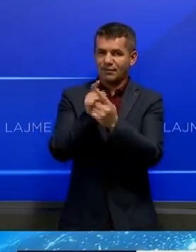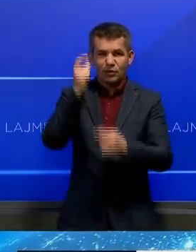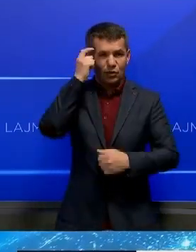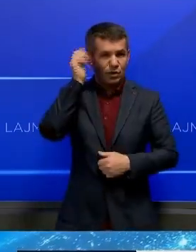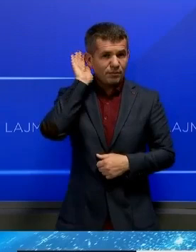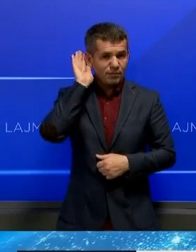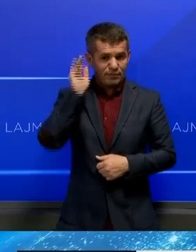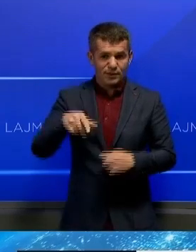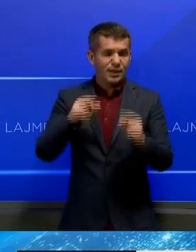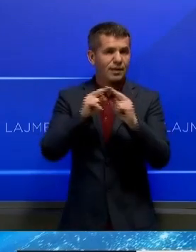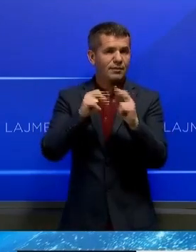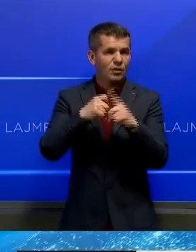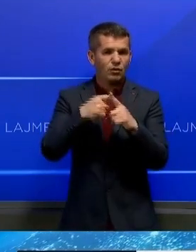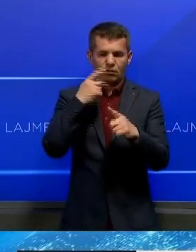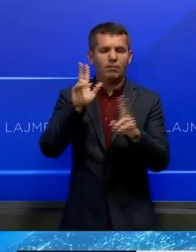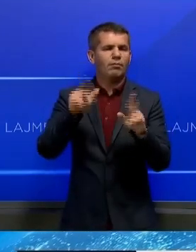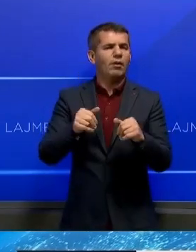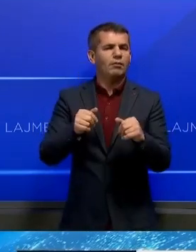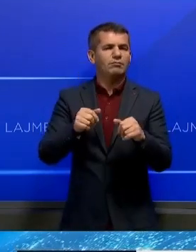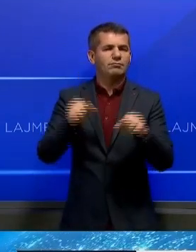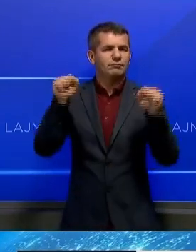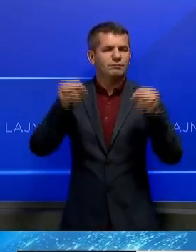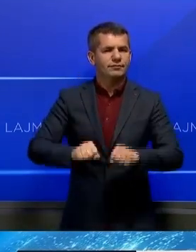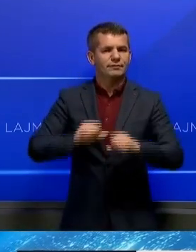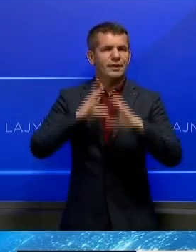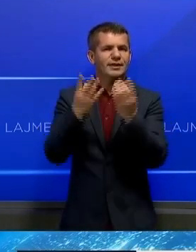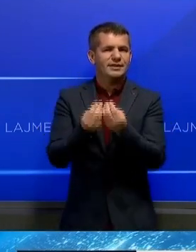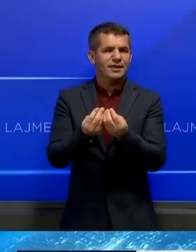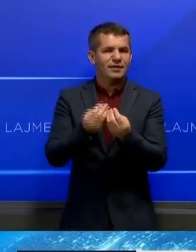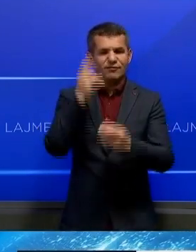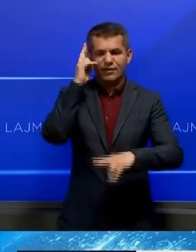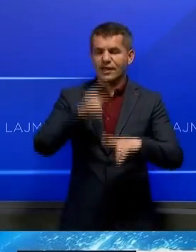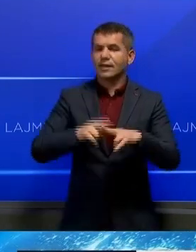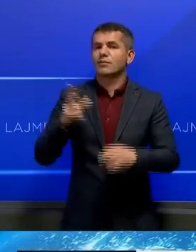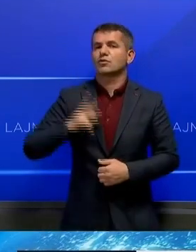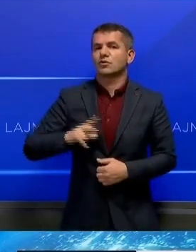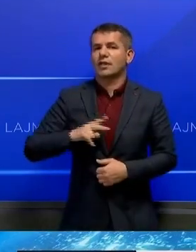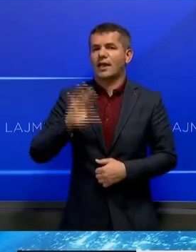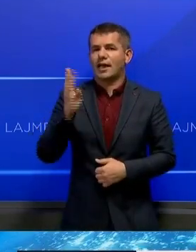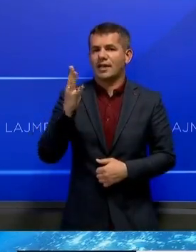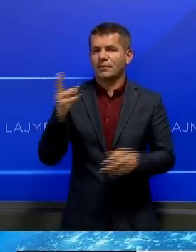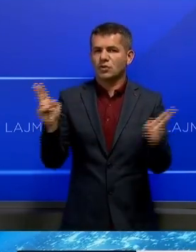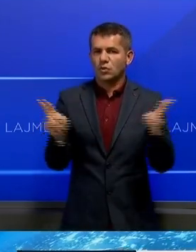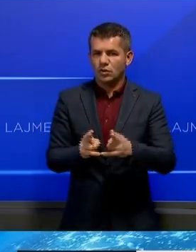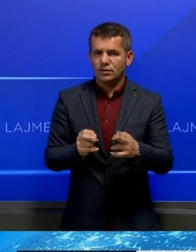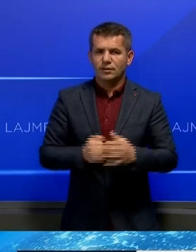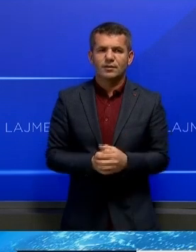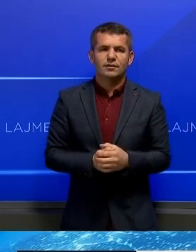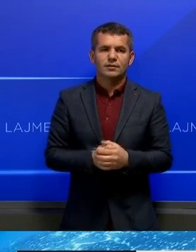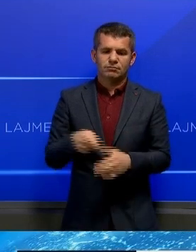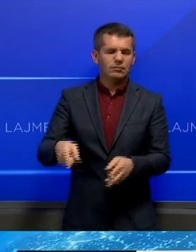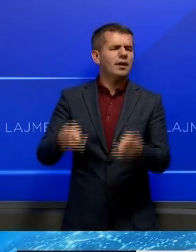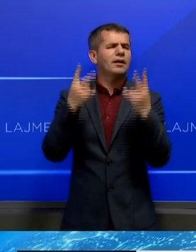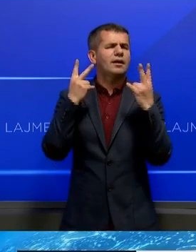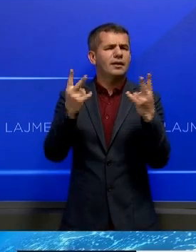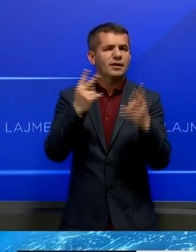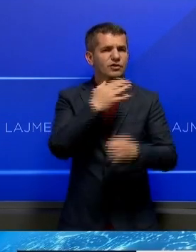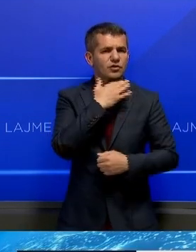Kurti do të përfatsoj dignitet shënë vendimin qytetar të 14 shkurtit. E substanciale është